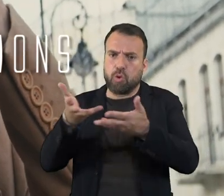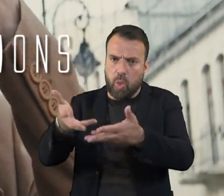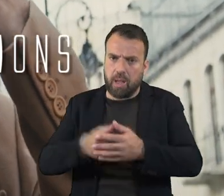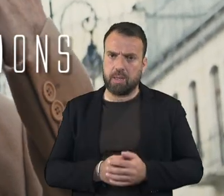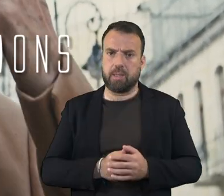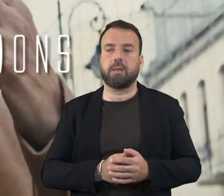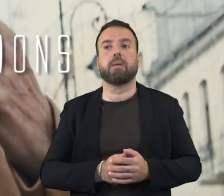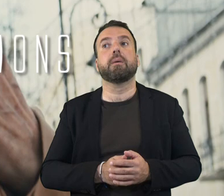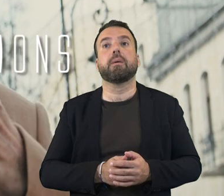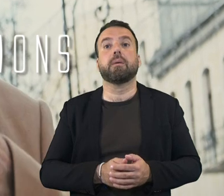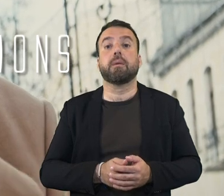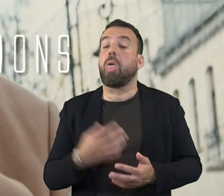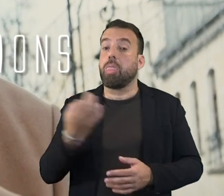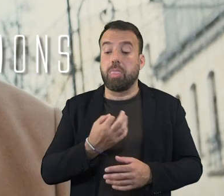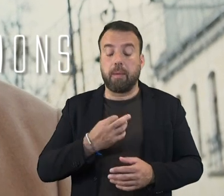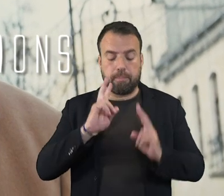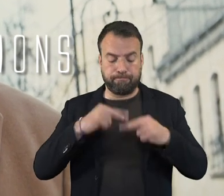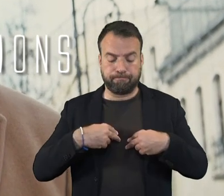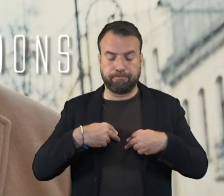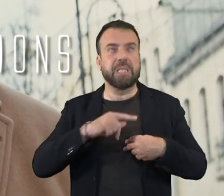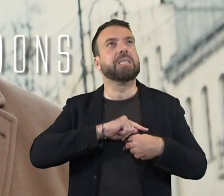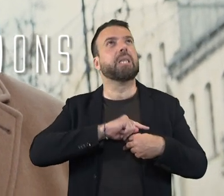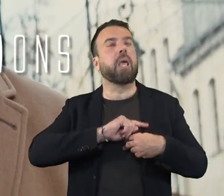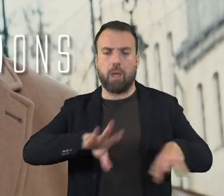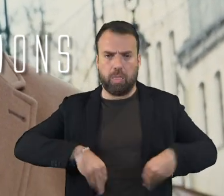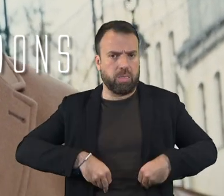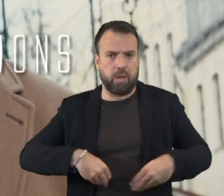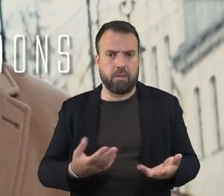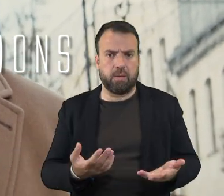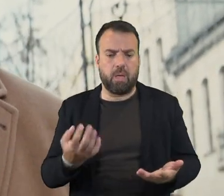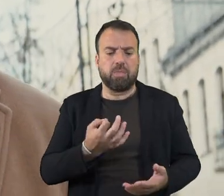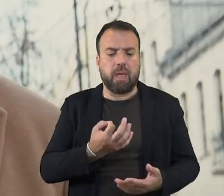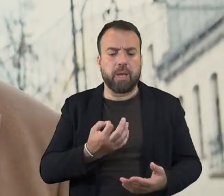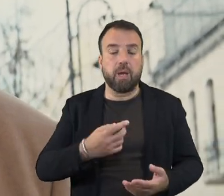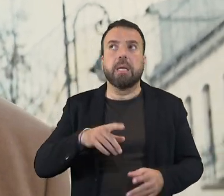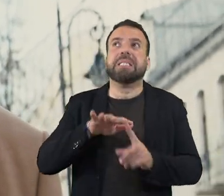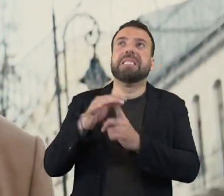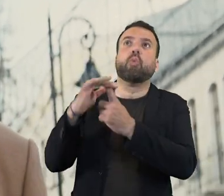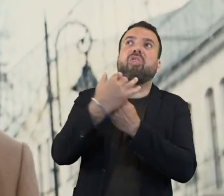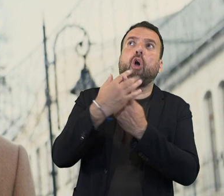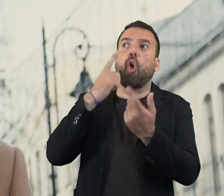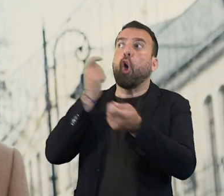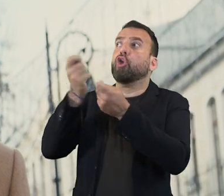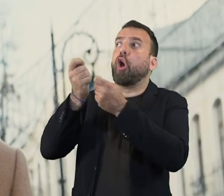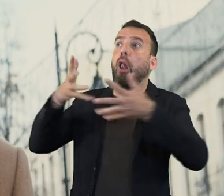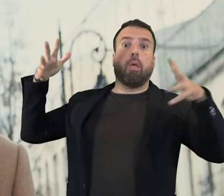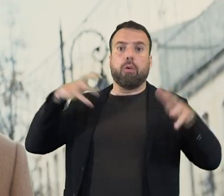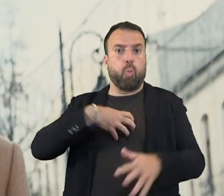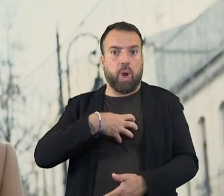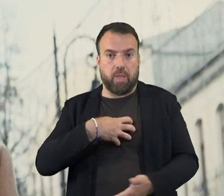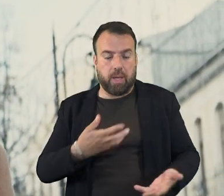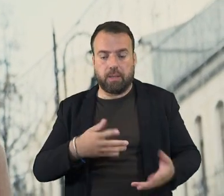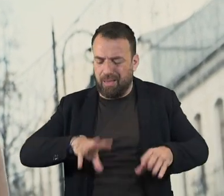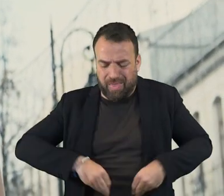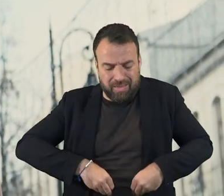Accepteu les emocions que sentiu. Acceptem que hi situacions que estan fora del nostre control. La incertesa